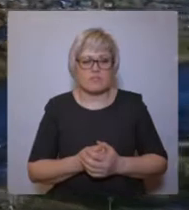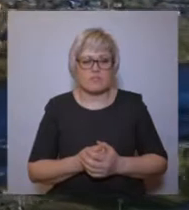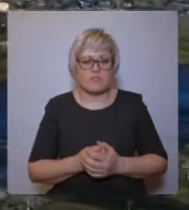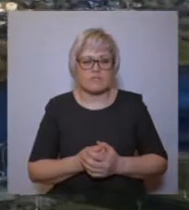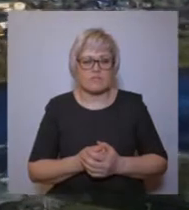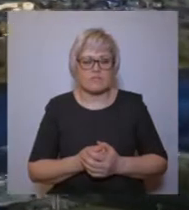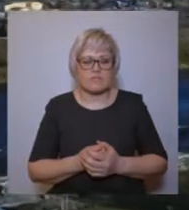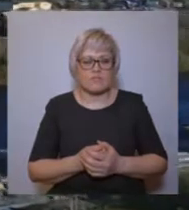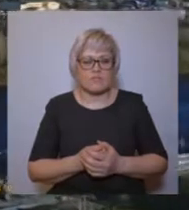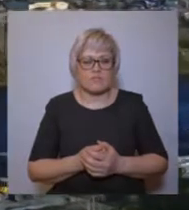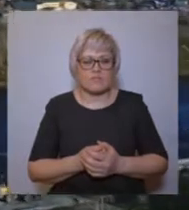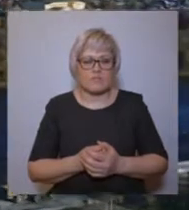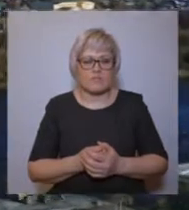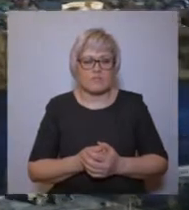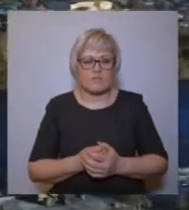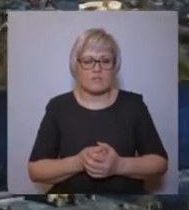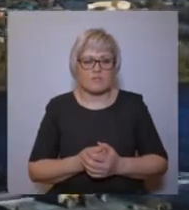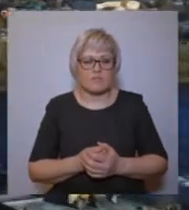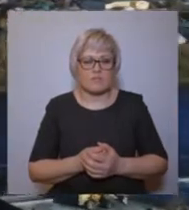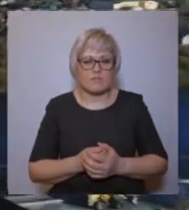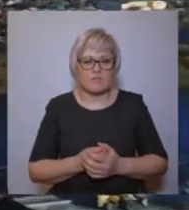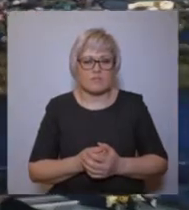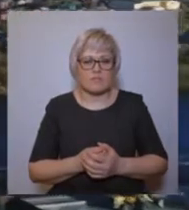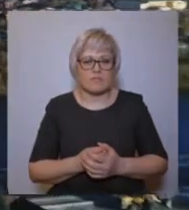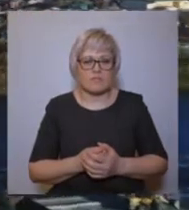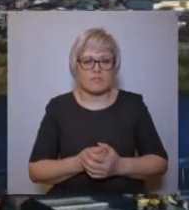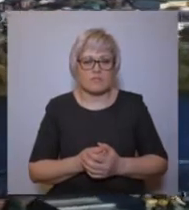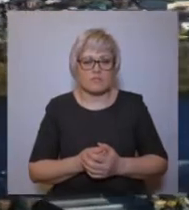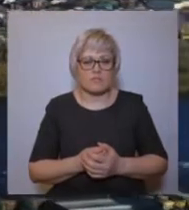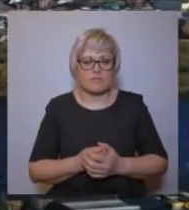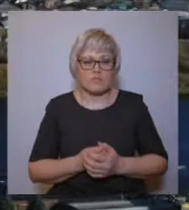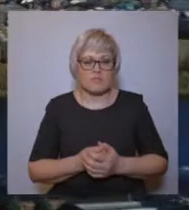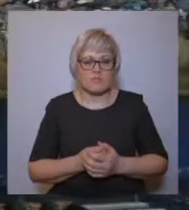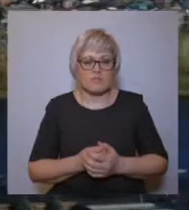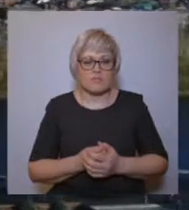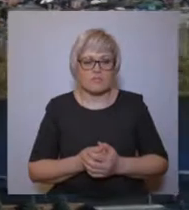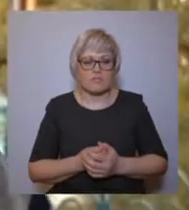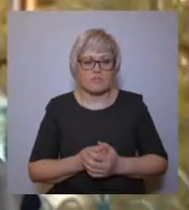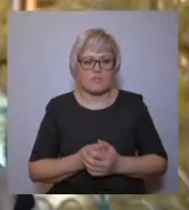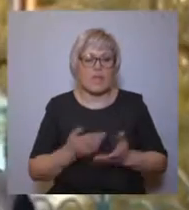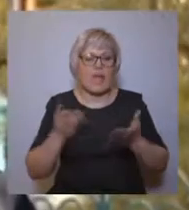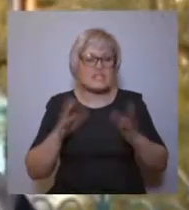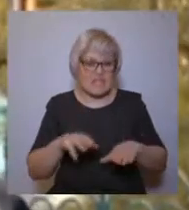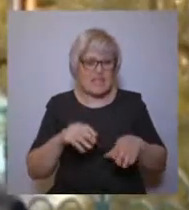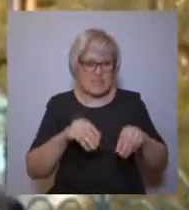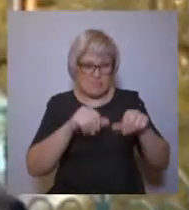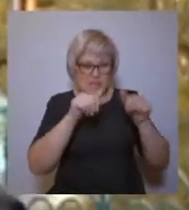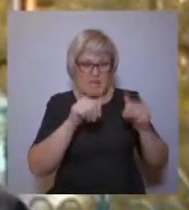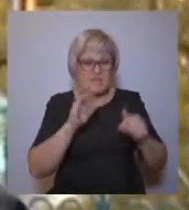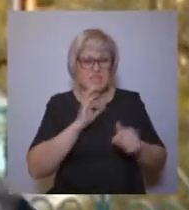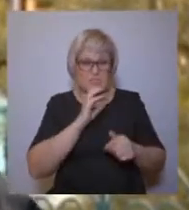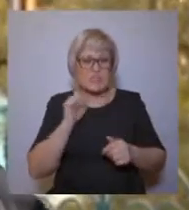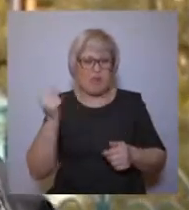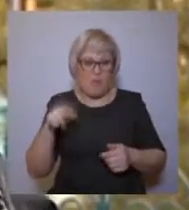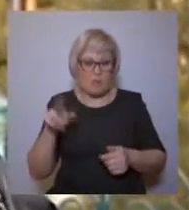-Троицкий монастырь, место монашеского подвига и усыпальницу святого. Честные останки сибирского апостола